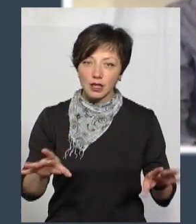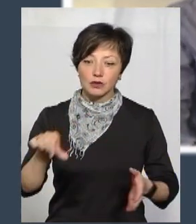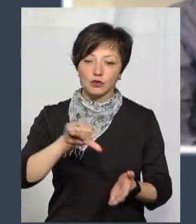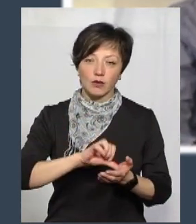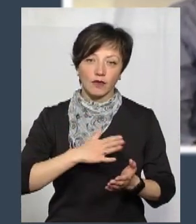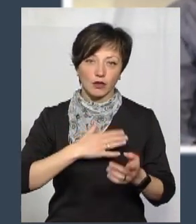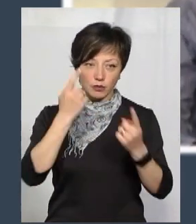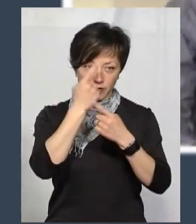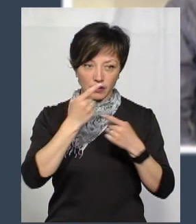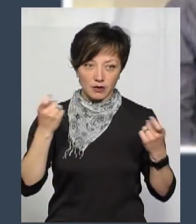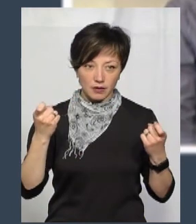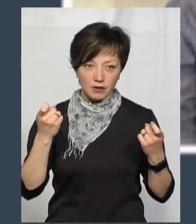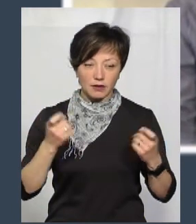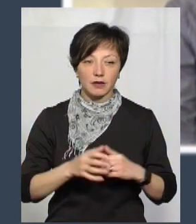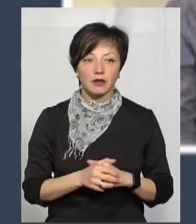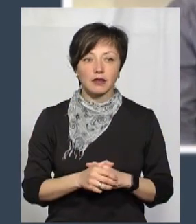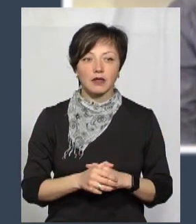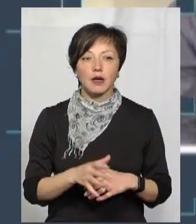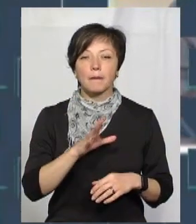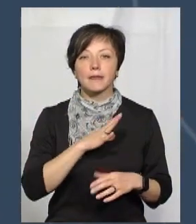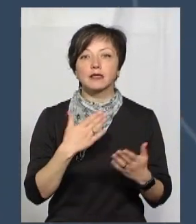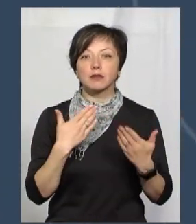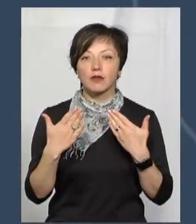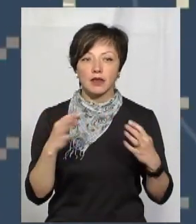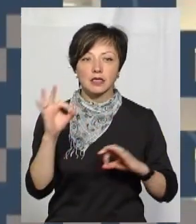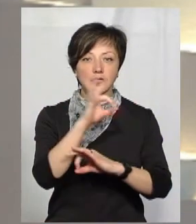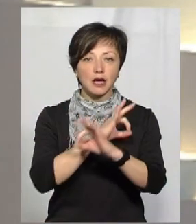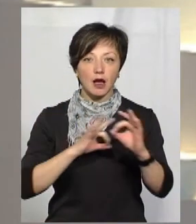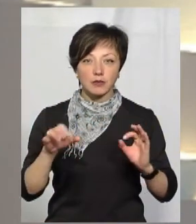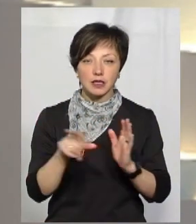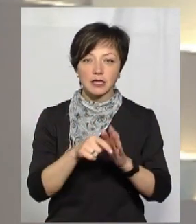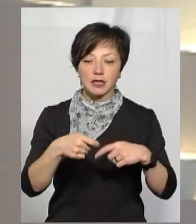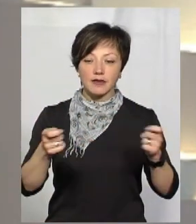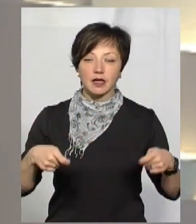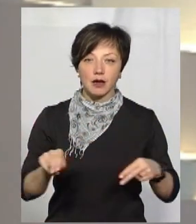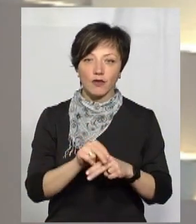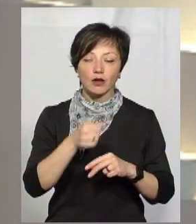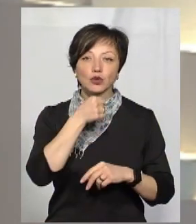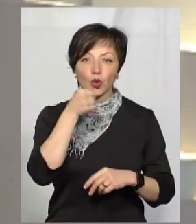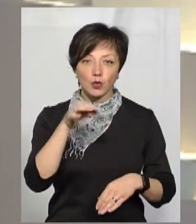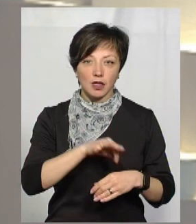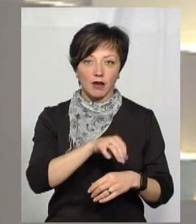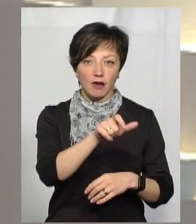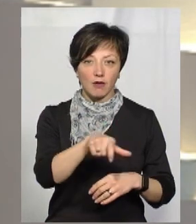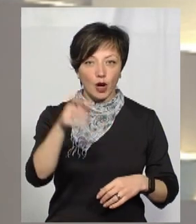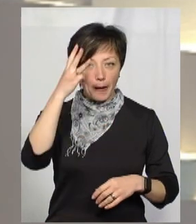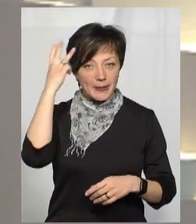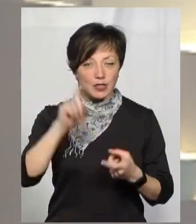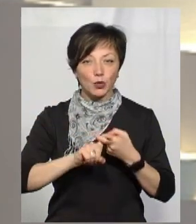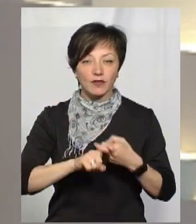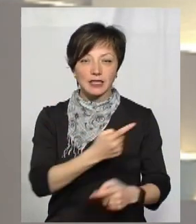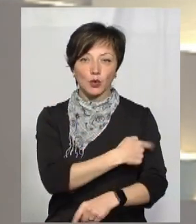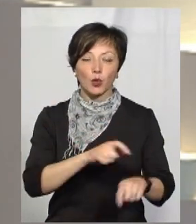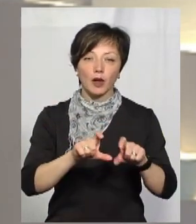участь у нашому ефірі. Ми спілкувалися скайпом із завділенням для лікування дорослих хворих Хмельницької інфекційної